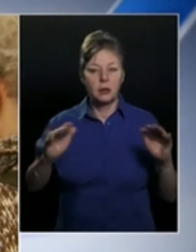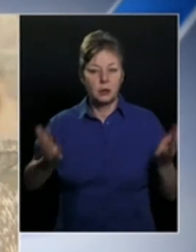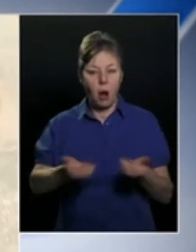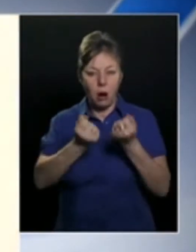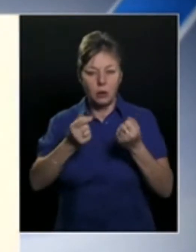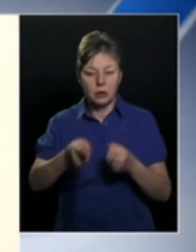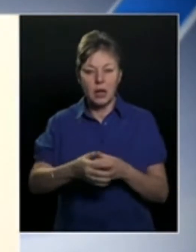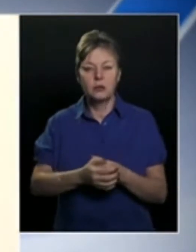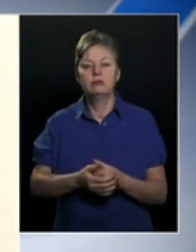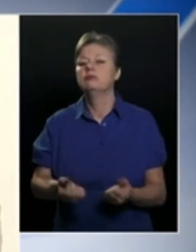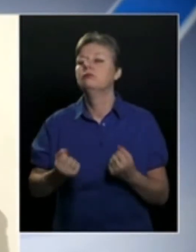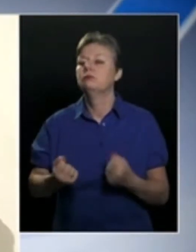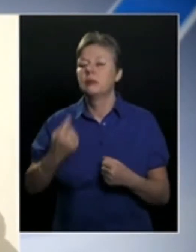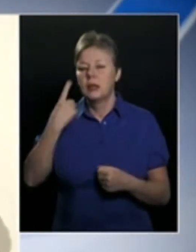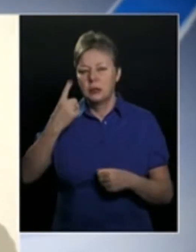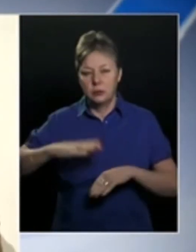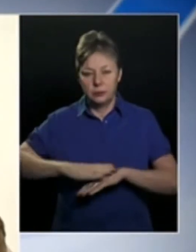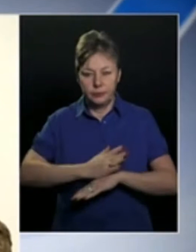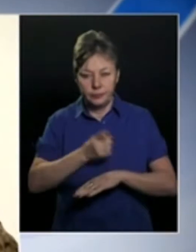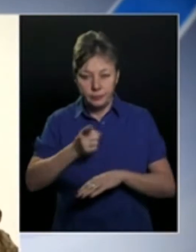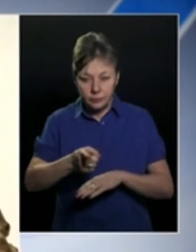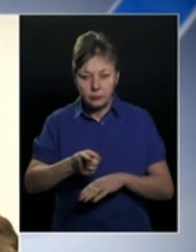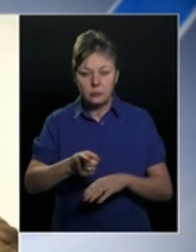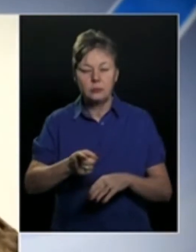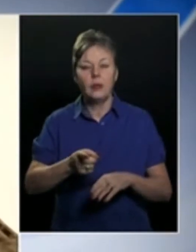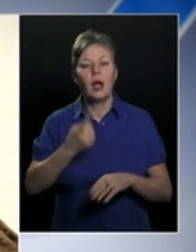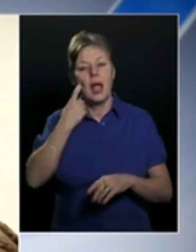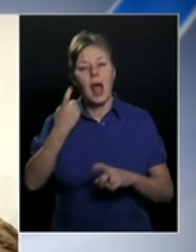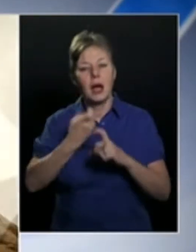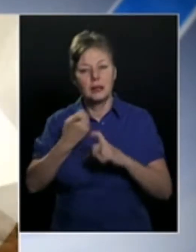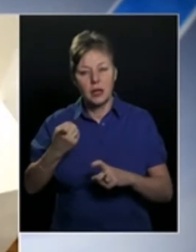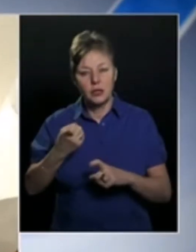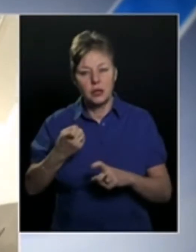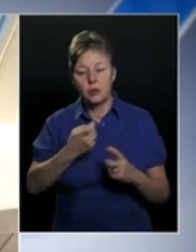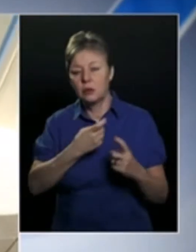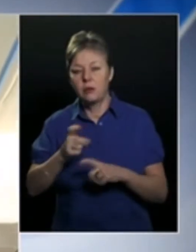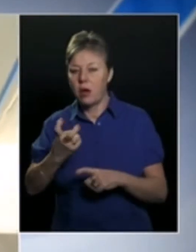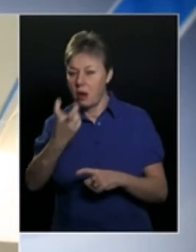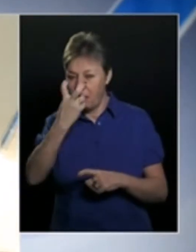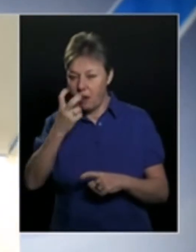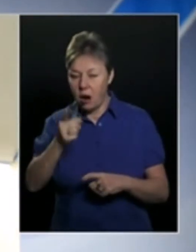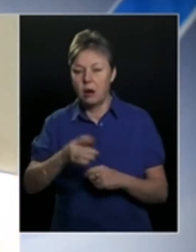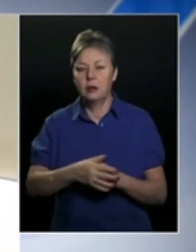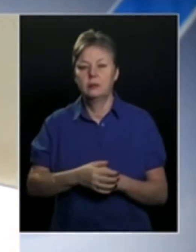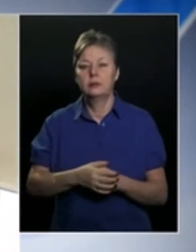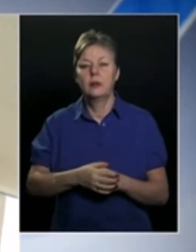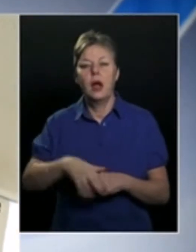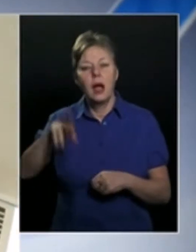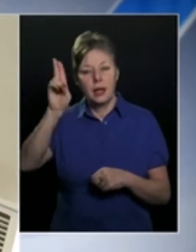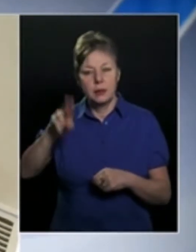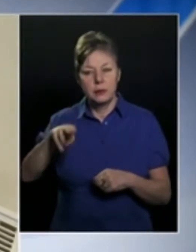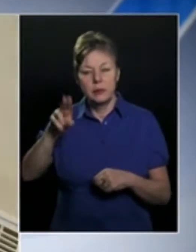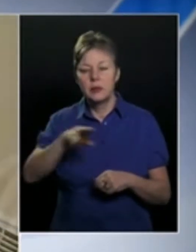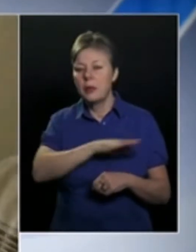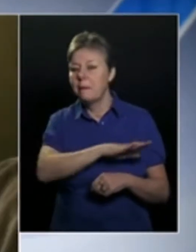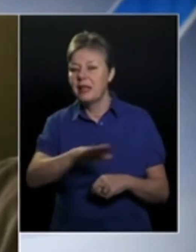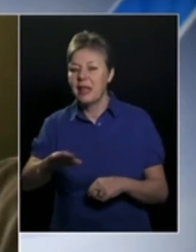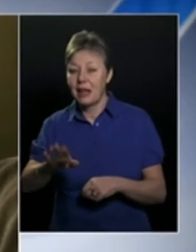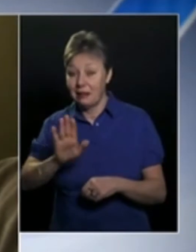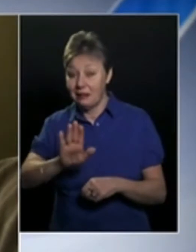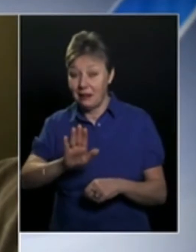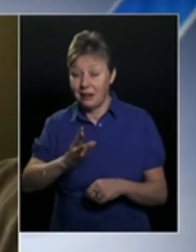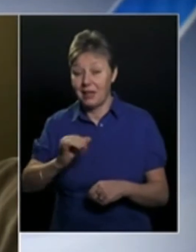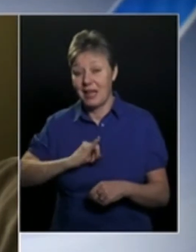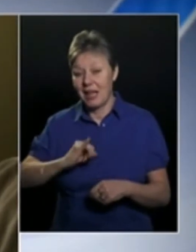kiállított alkotásokat nehezen tudja érzékelni az, aki látássérült vagy teljesen bak, pedig a képzőművészet